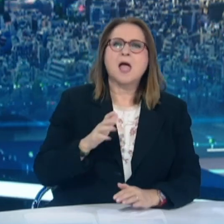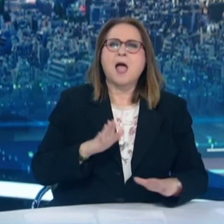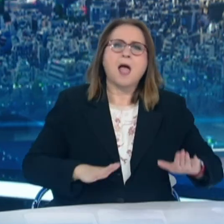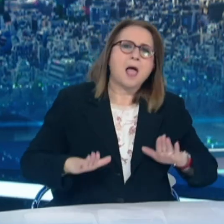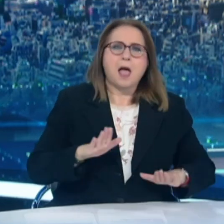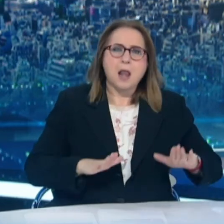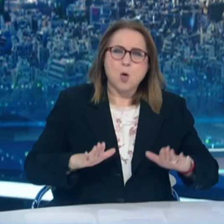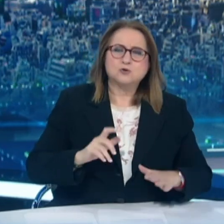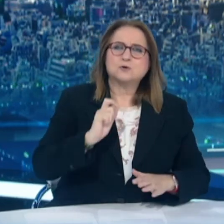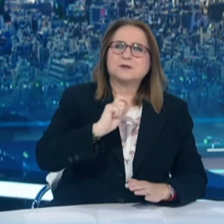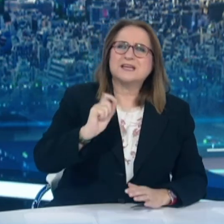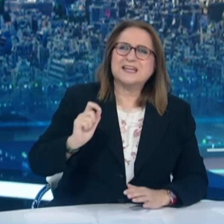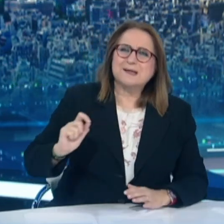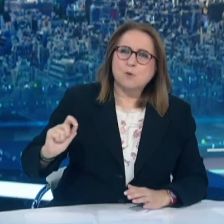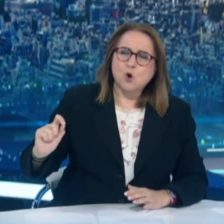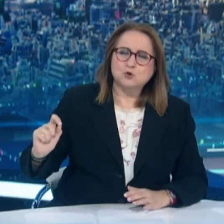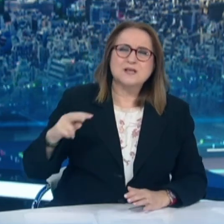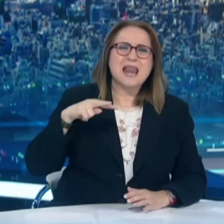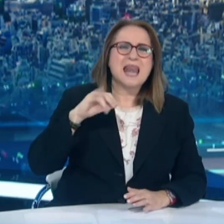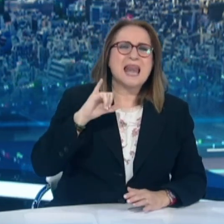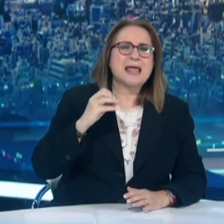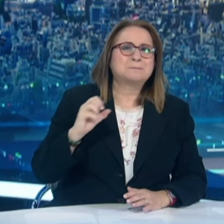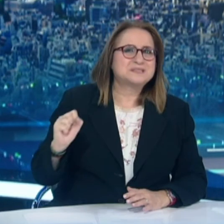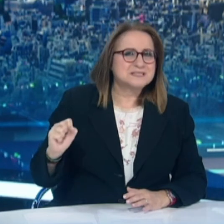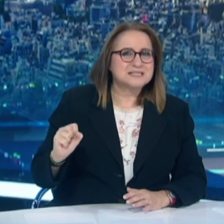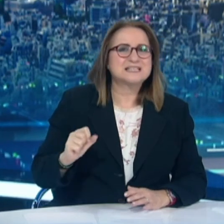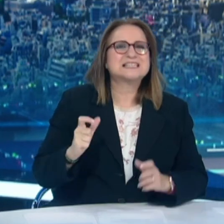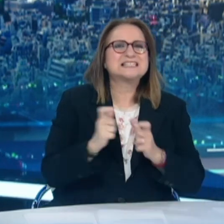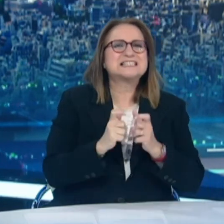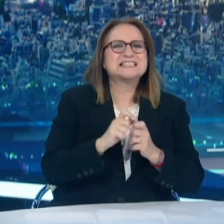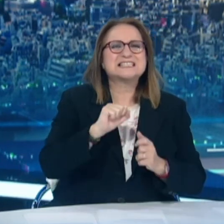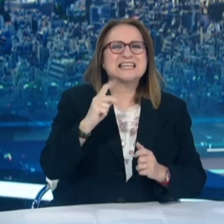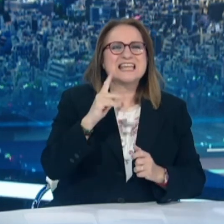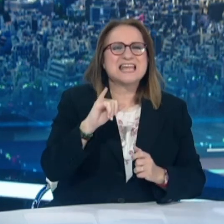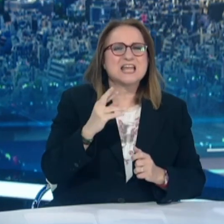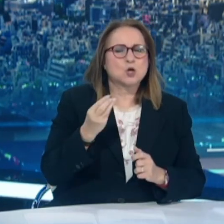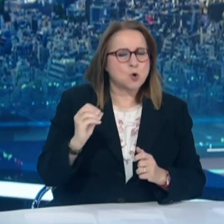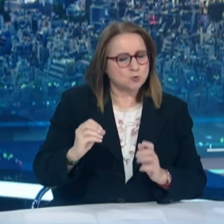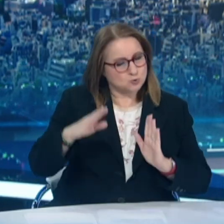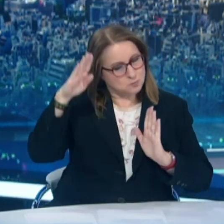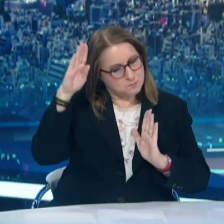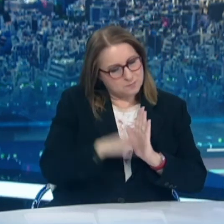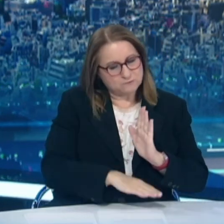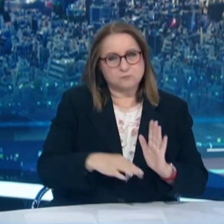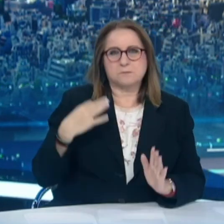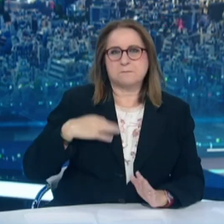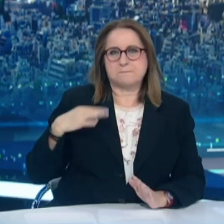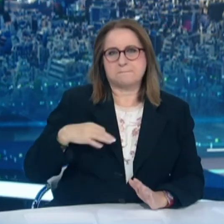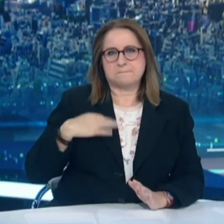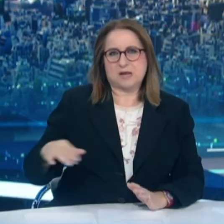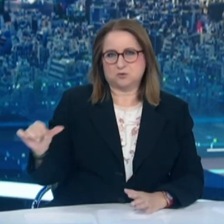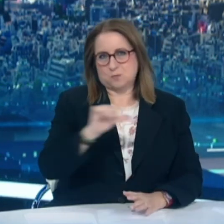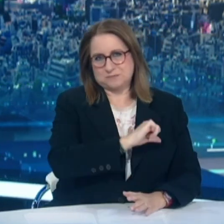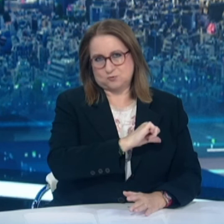Κυμόλου, Λιψών και Σκύρου πέφτουν επίπεδο και μεταφέρονται στο Πράσινο, στο επίπεδο 1. Στο σημείο αυτό θα ήθελα να κάνω μια